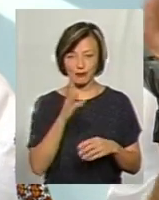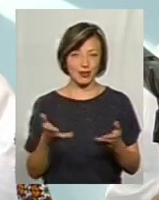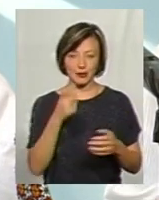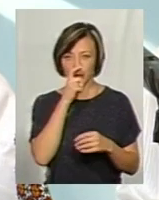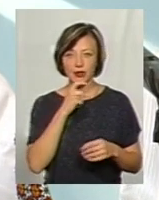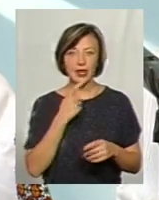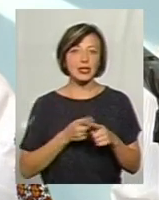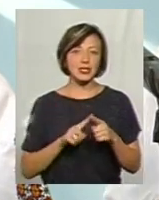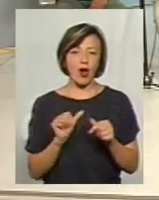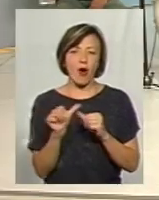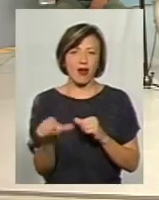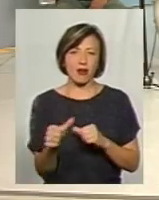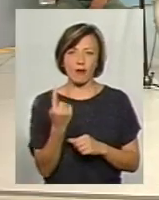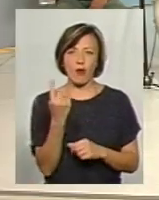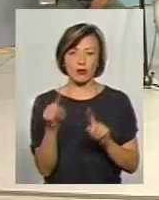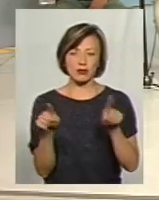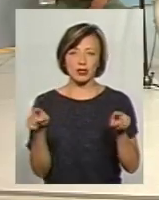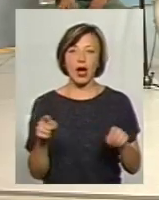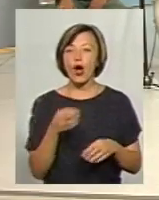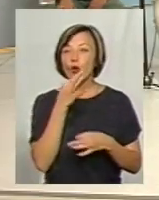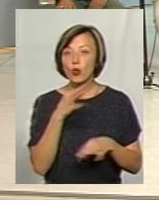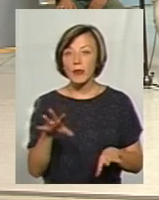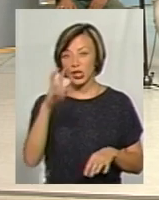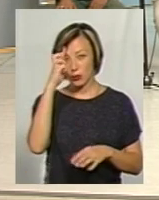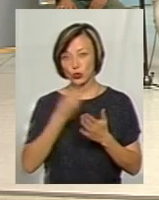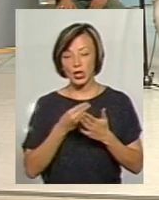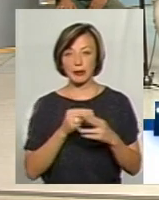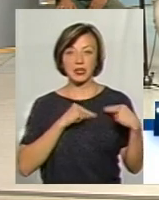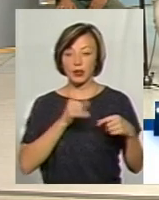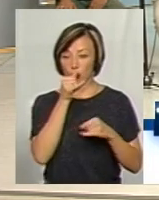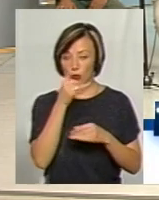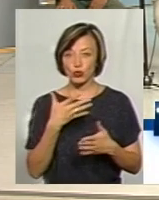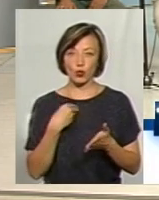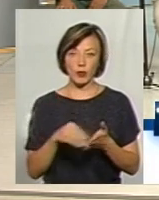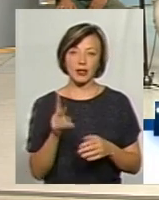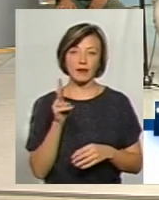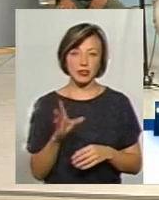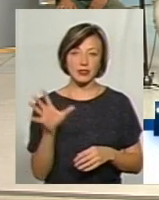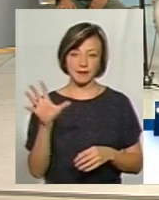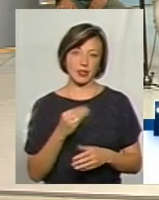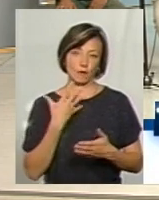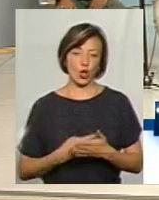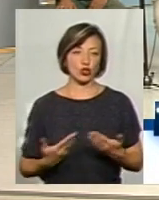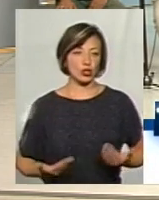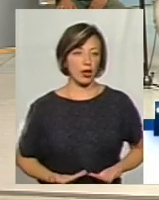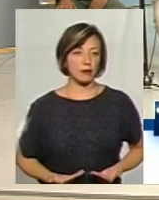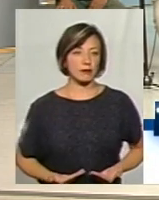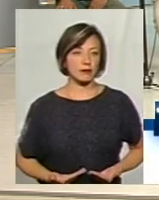це абсурдно виключення, так, але любий бюджетний працівник не може купити за свою зарплату квартиру, за все своє життя.